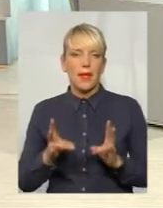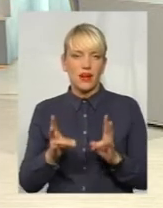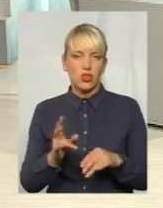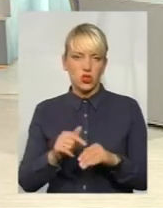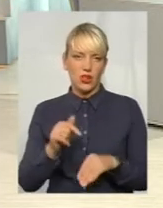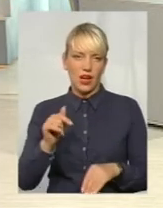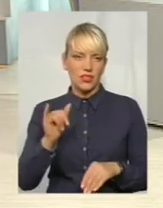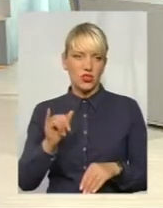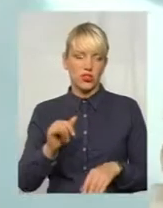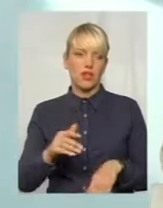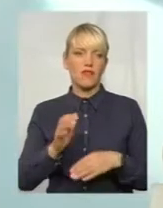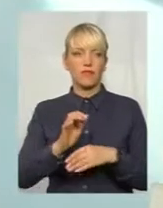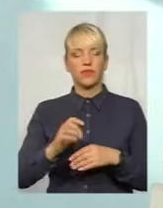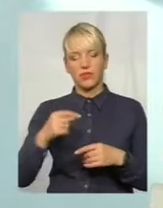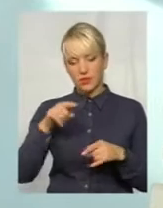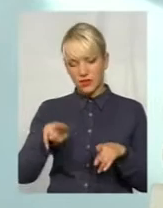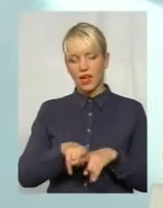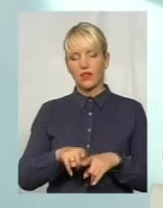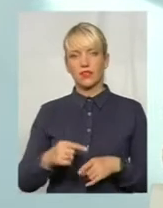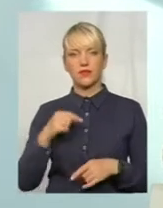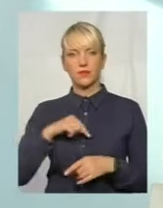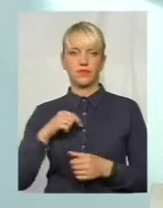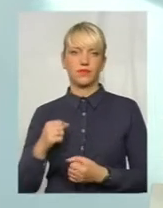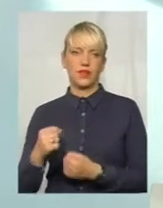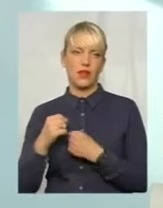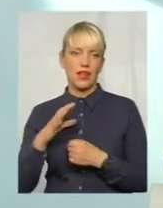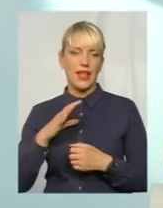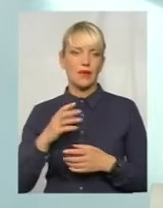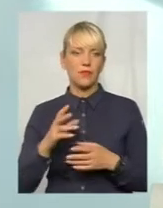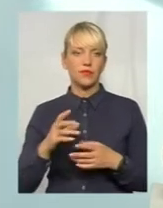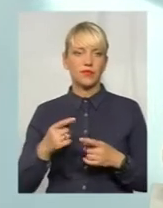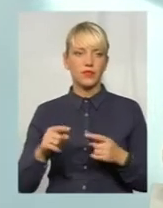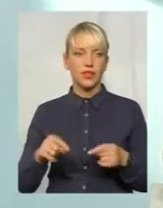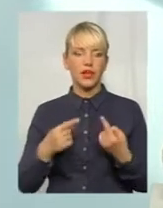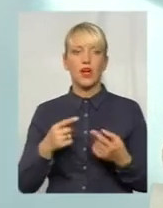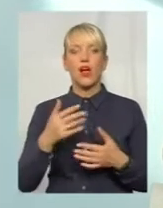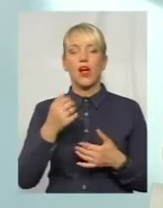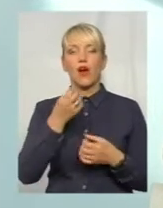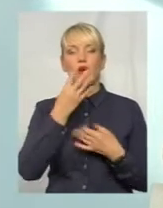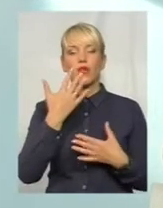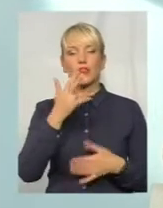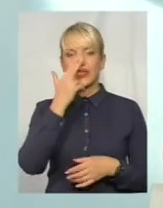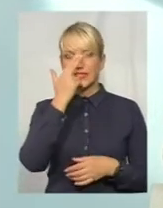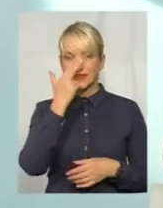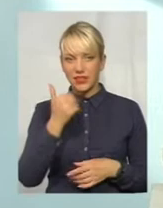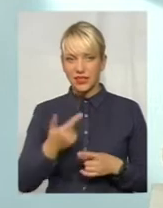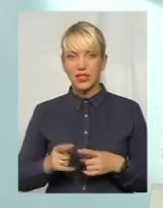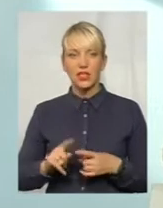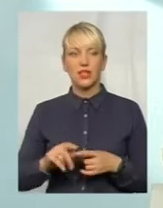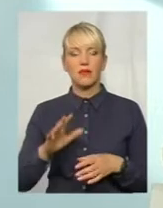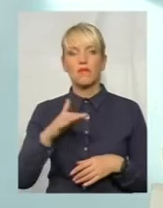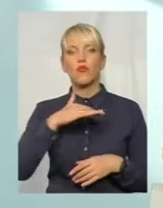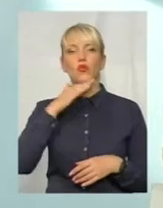і таким чином вироблявся імунітет. Звісно, до хорошого звикаєш дуже швидко. Ця вакцина була в достатній